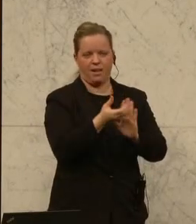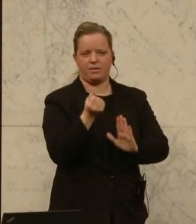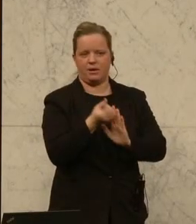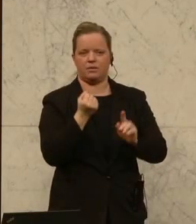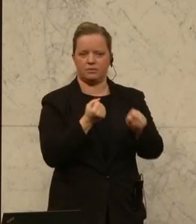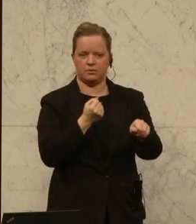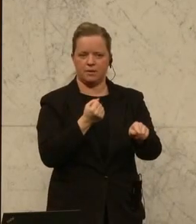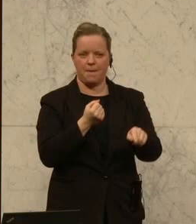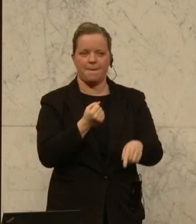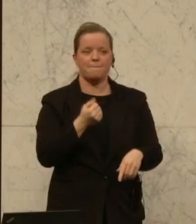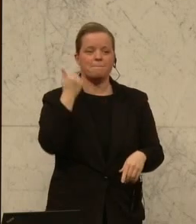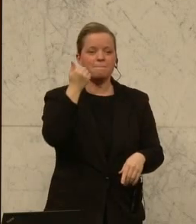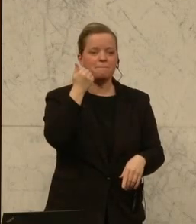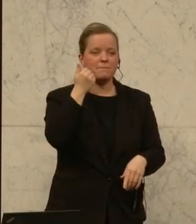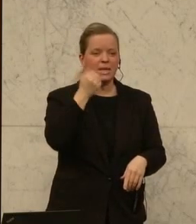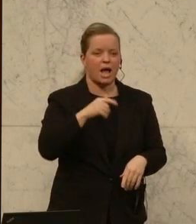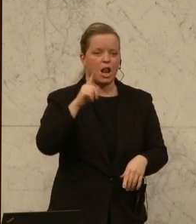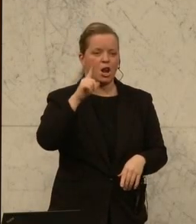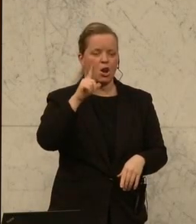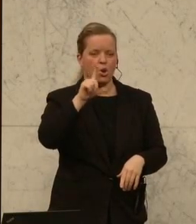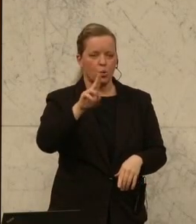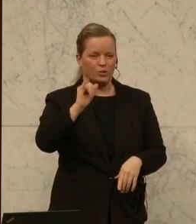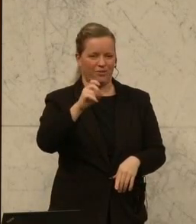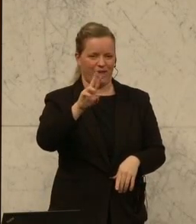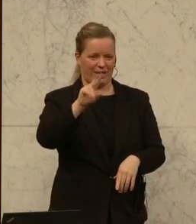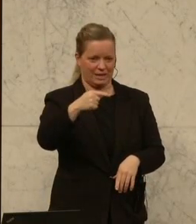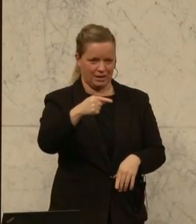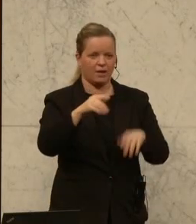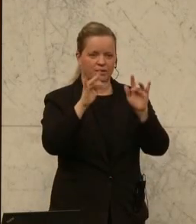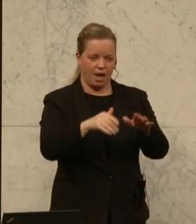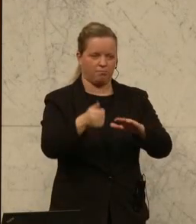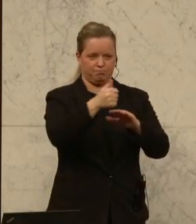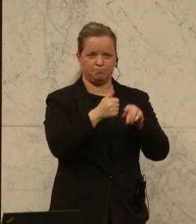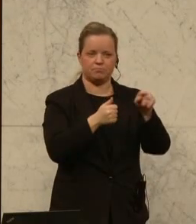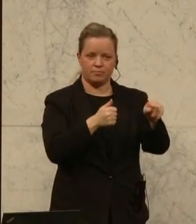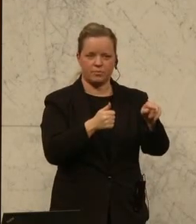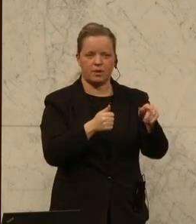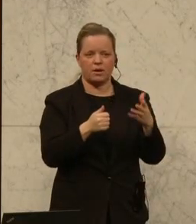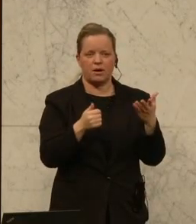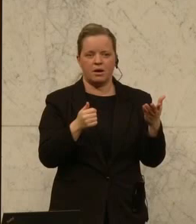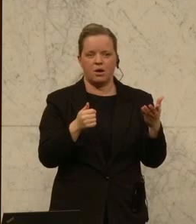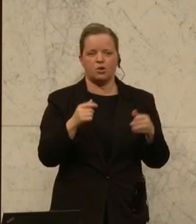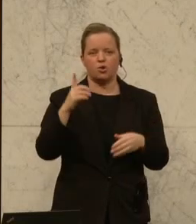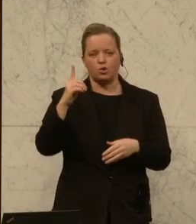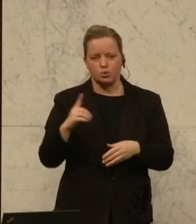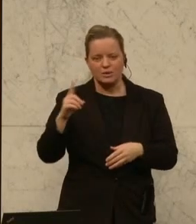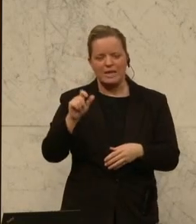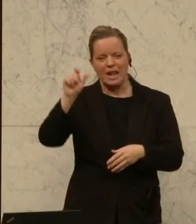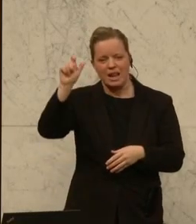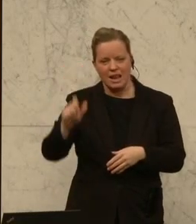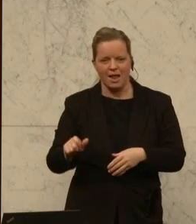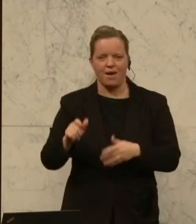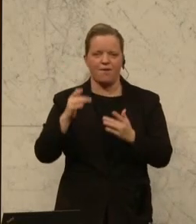-Bürgermeister Michael Ludwig. Hans-Peter Tosko-Ziel mag fallweise aus der Sicht der SPÖ eine medienpolitische